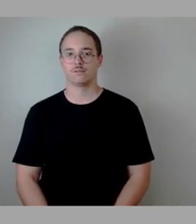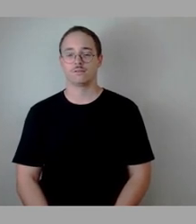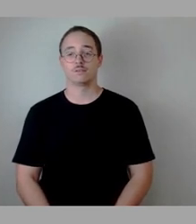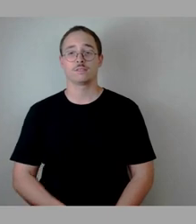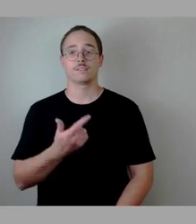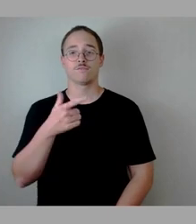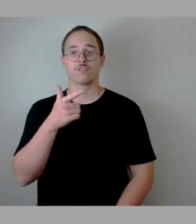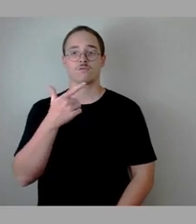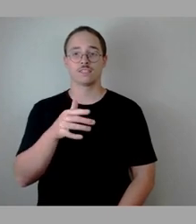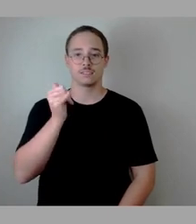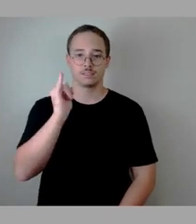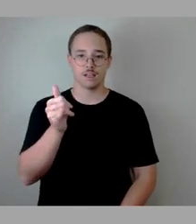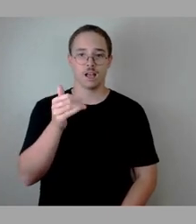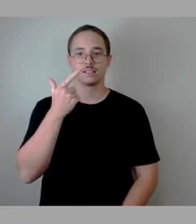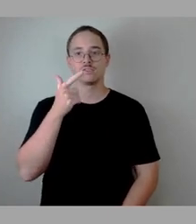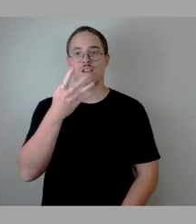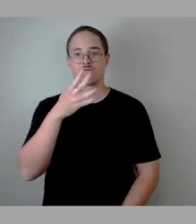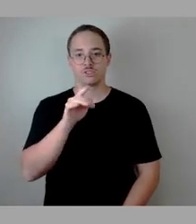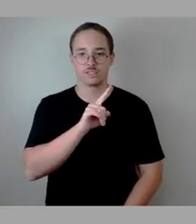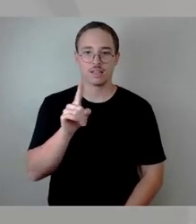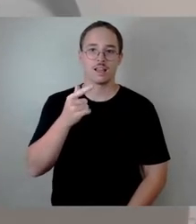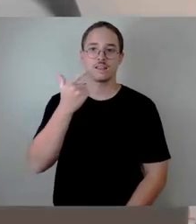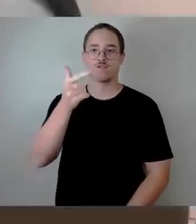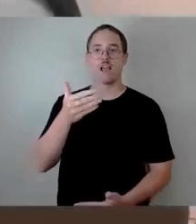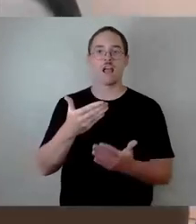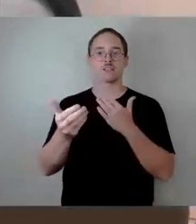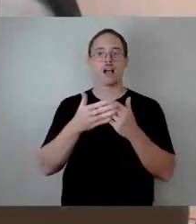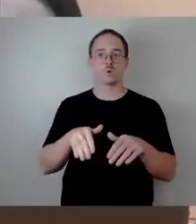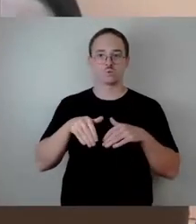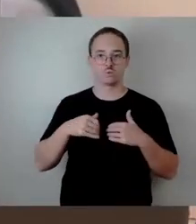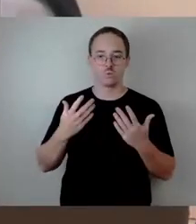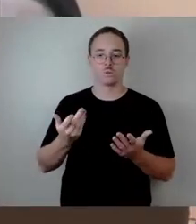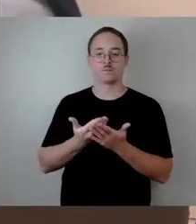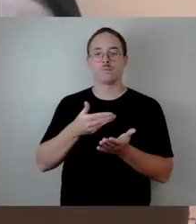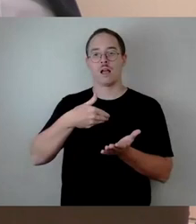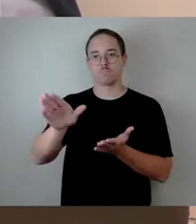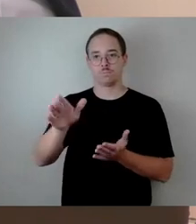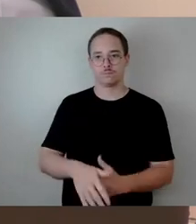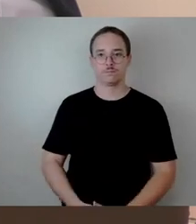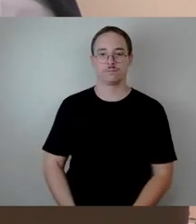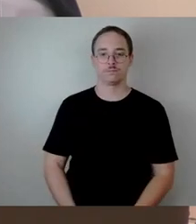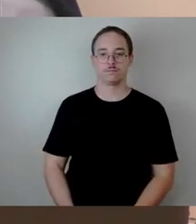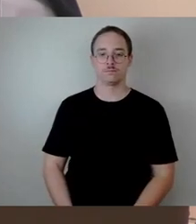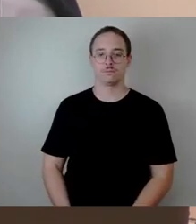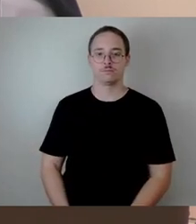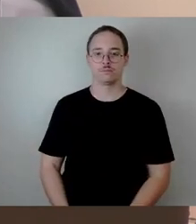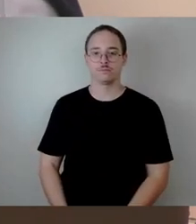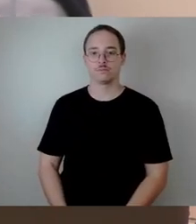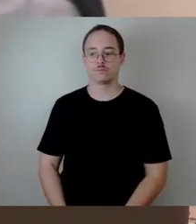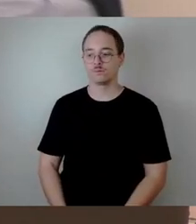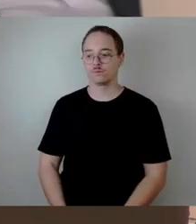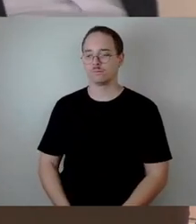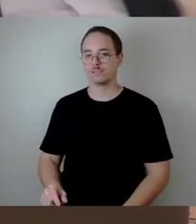22, ja, 42, nein, zwei Enthaltungen. damit abgelehnt, damit steht jetzt der federführende,